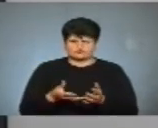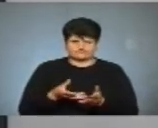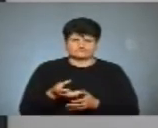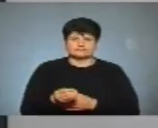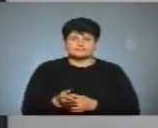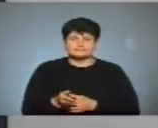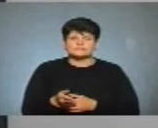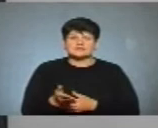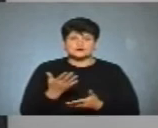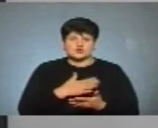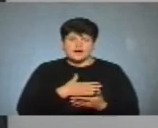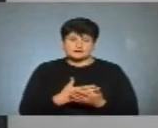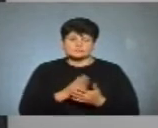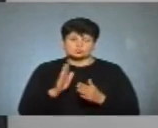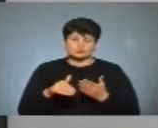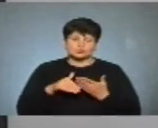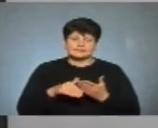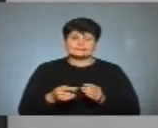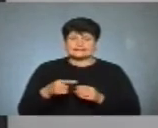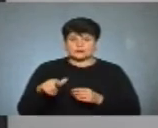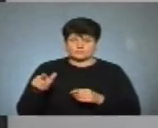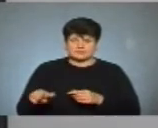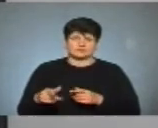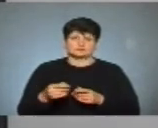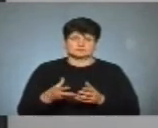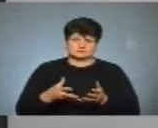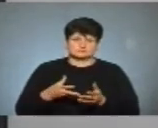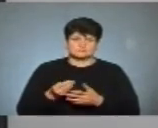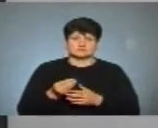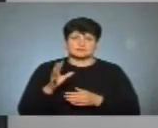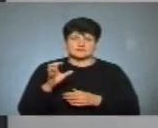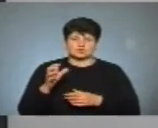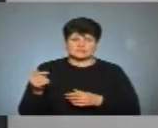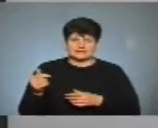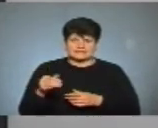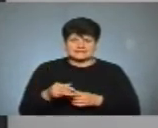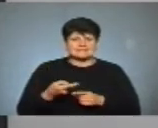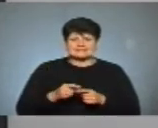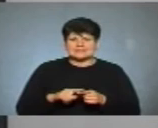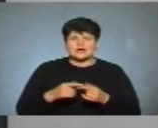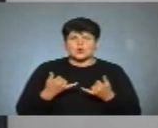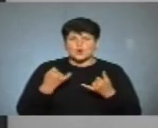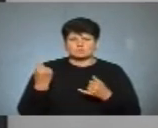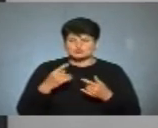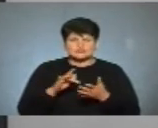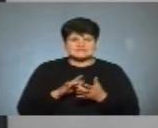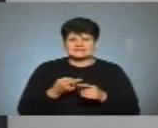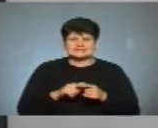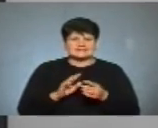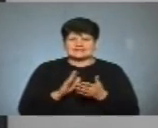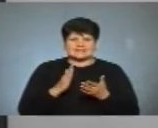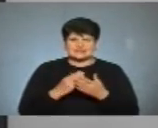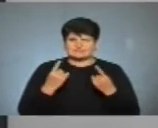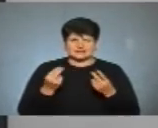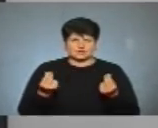активно нам будуть допомагати тернополяни, то подолаємо і 500 тисяч. Насправді, це не є для обласного центру дуже великі кошти.